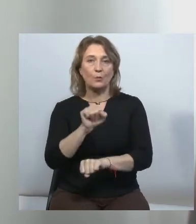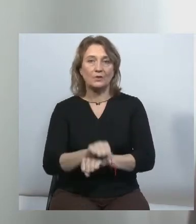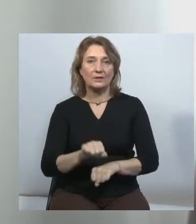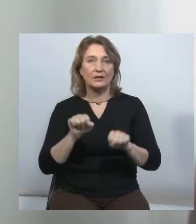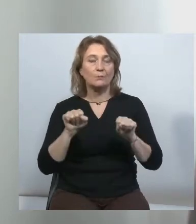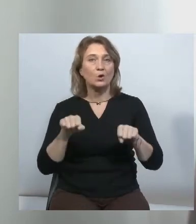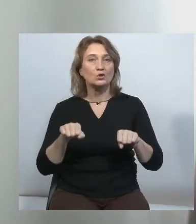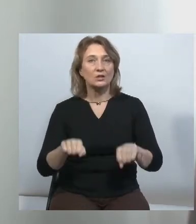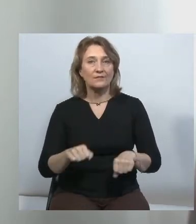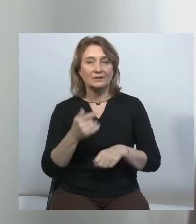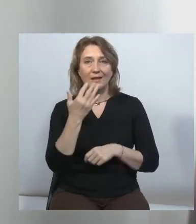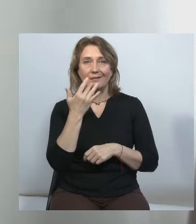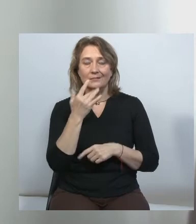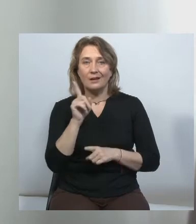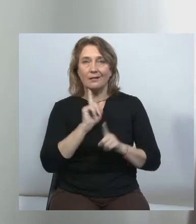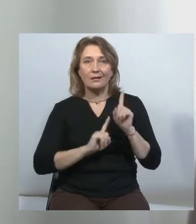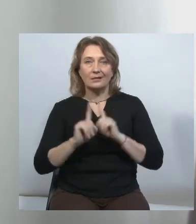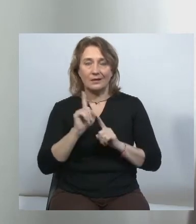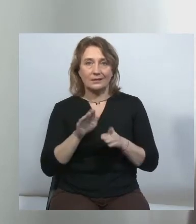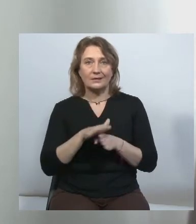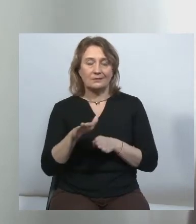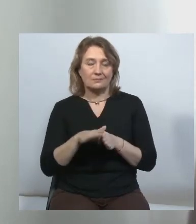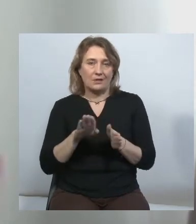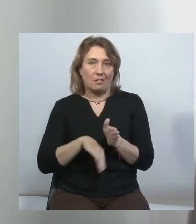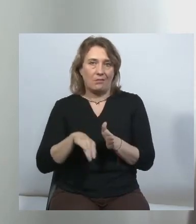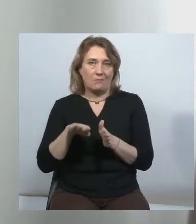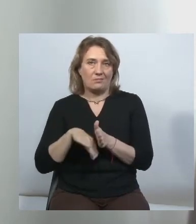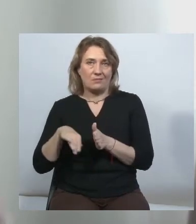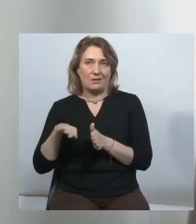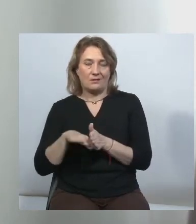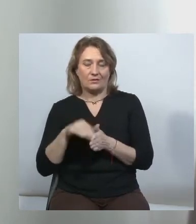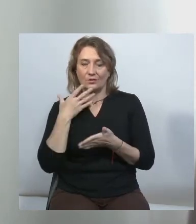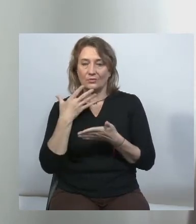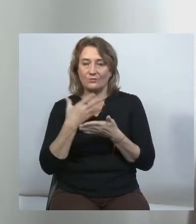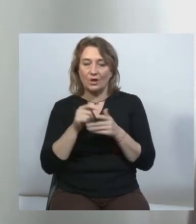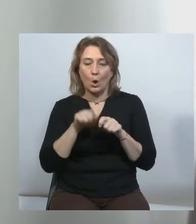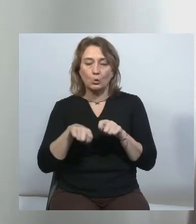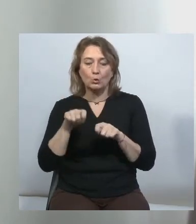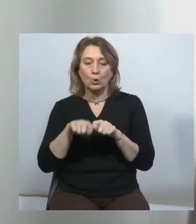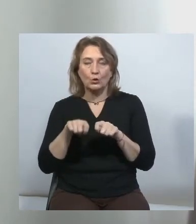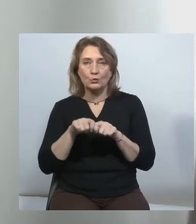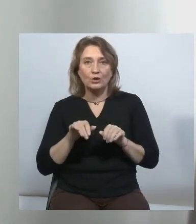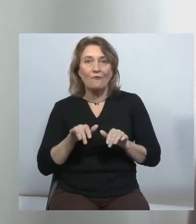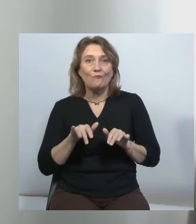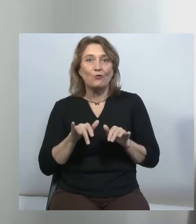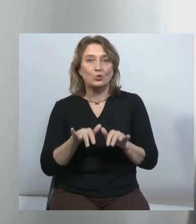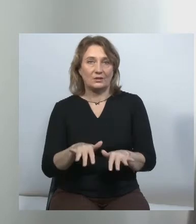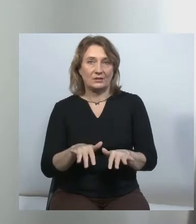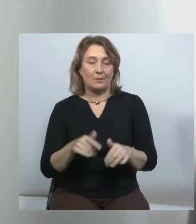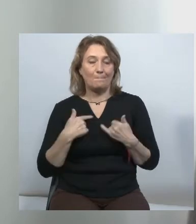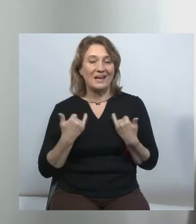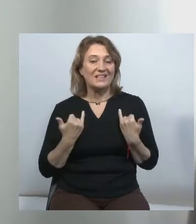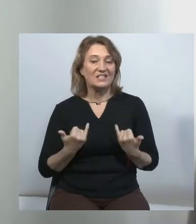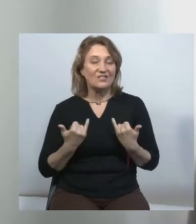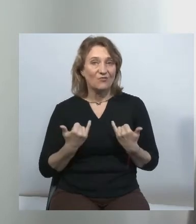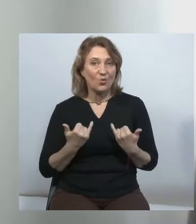Національної Ради здійснювати навіть елементарні свої контролюючі функції. Ми сьогодні навіть на